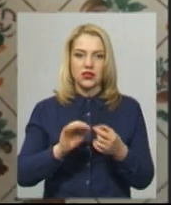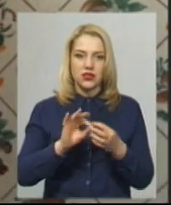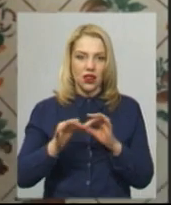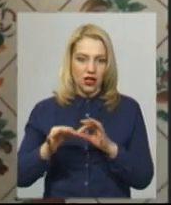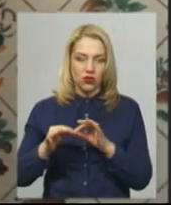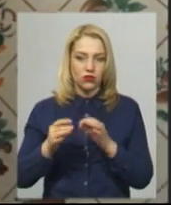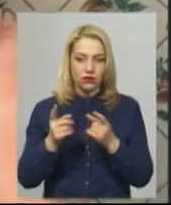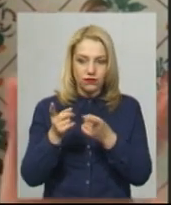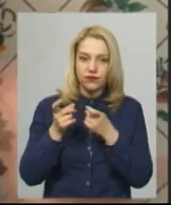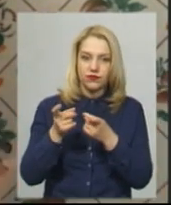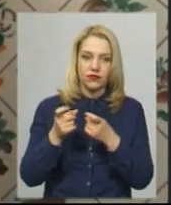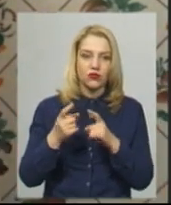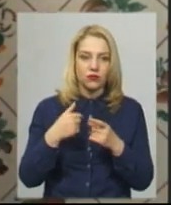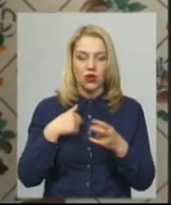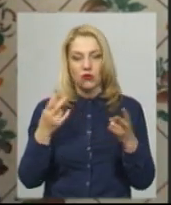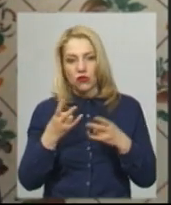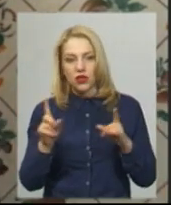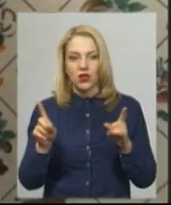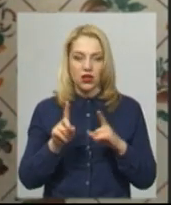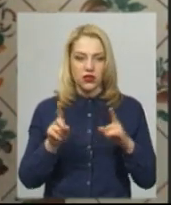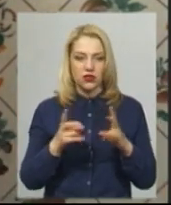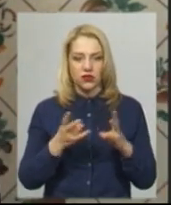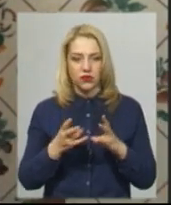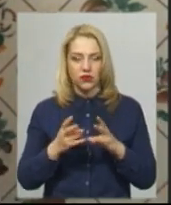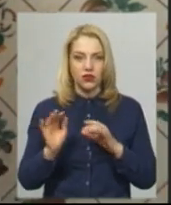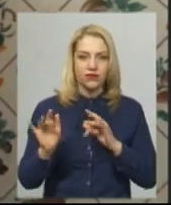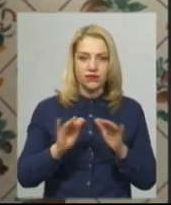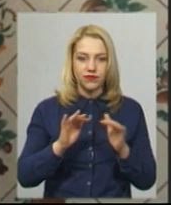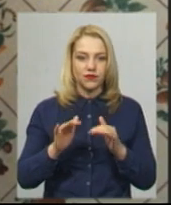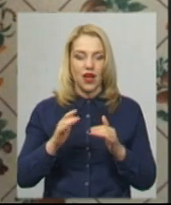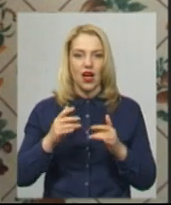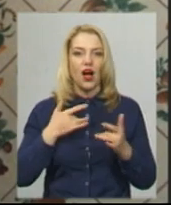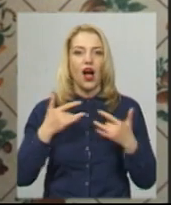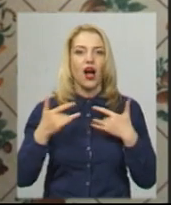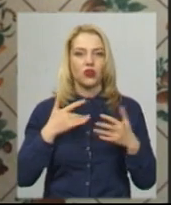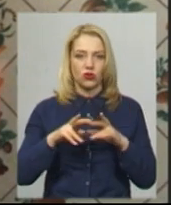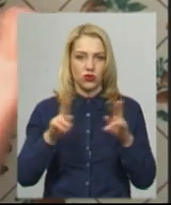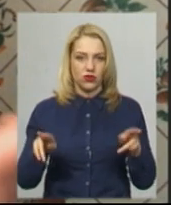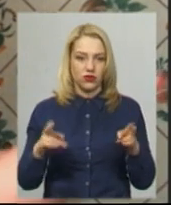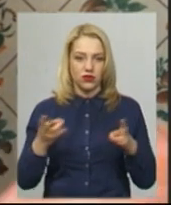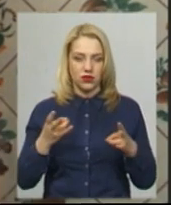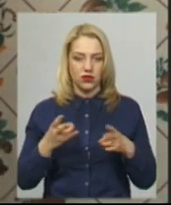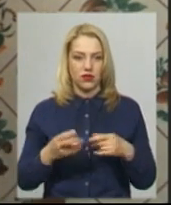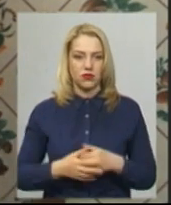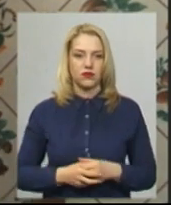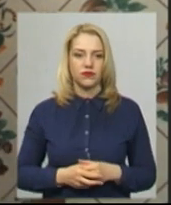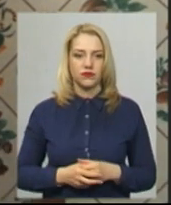я маю якісь певні акторські збідності. І цікаві завтання, вони просто